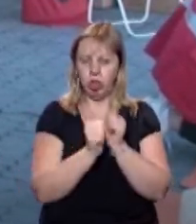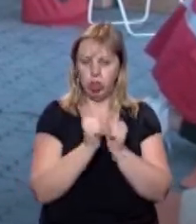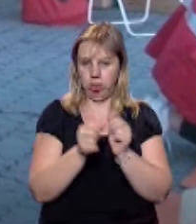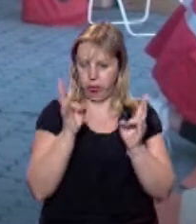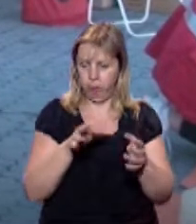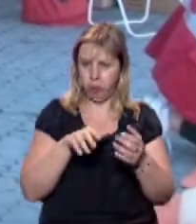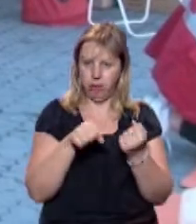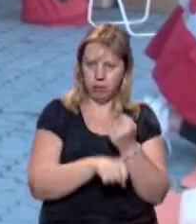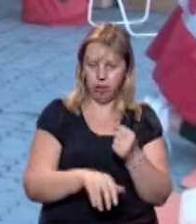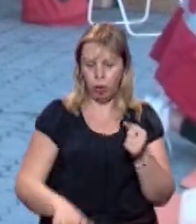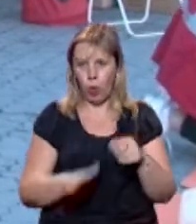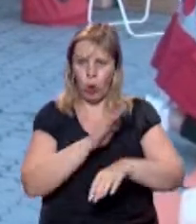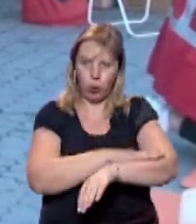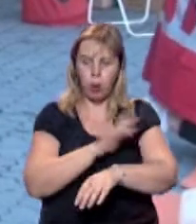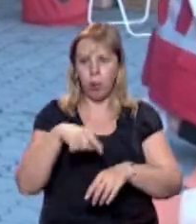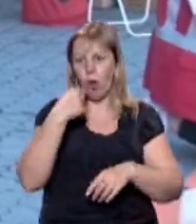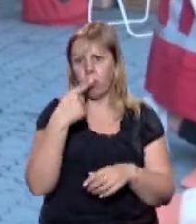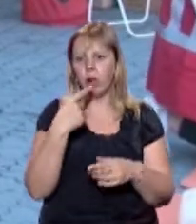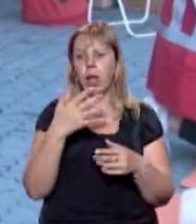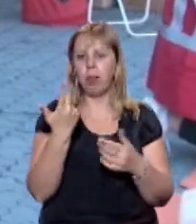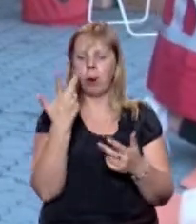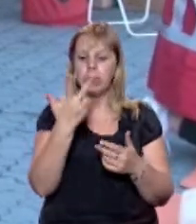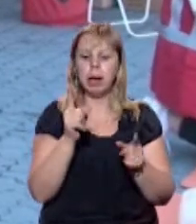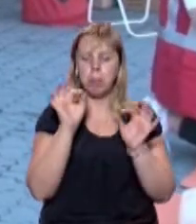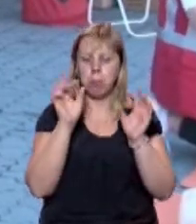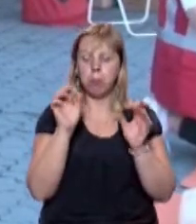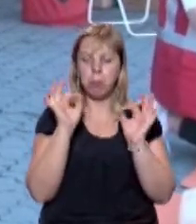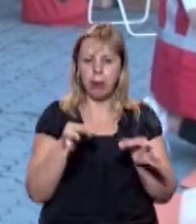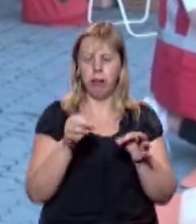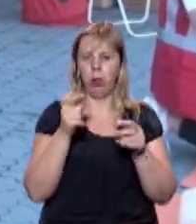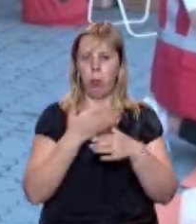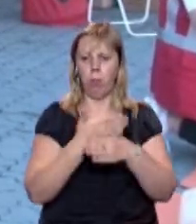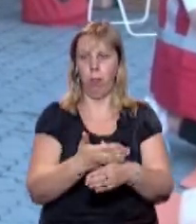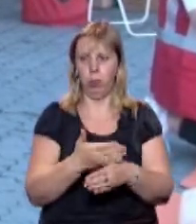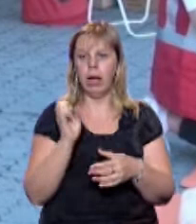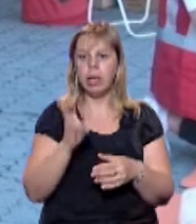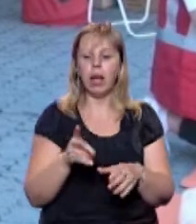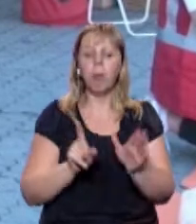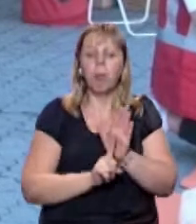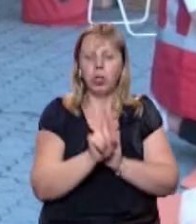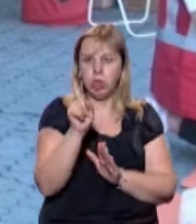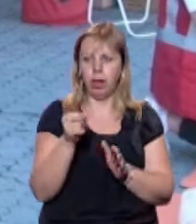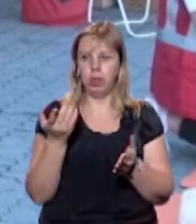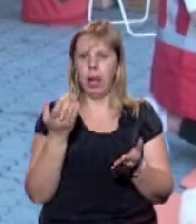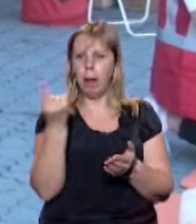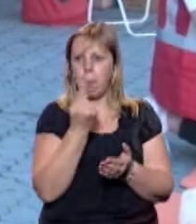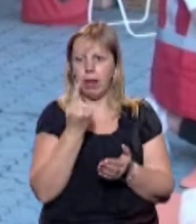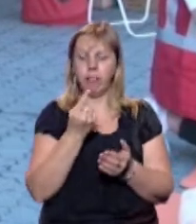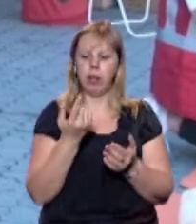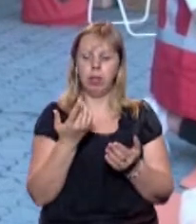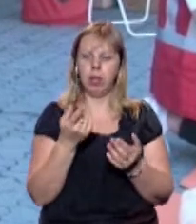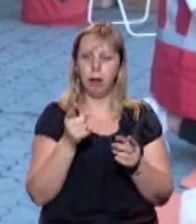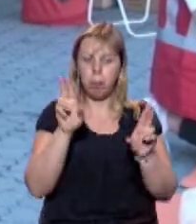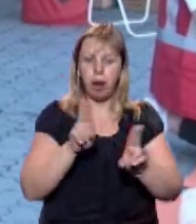травмуються. І говорили про три принципи першої допомоги. Як діяти, з чого починати. Тобто перший принцип